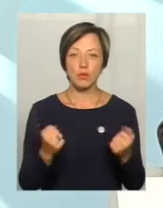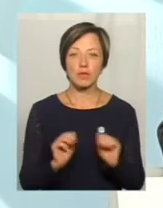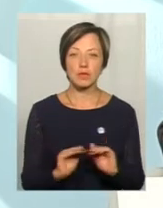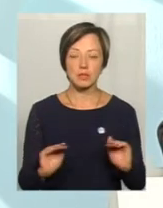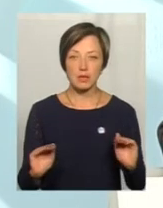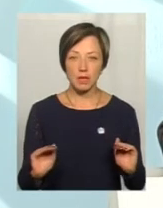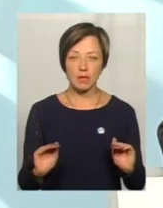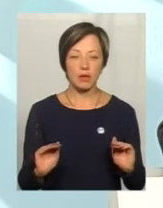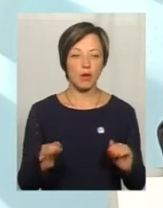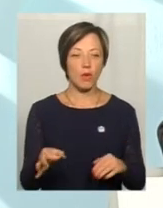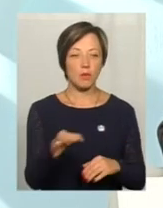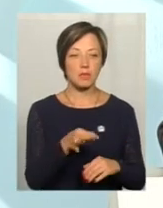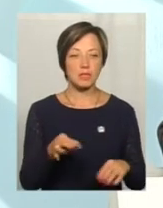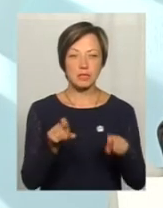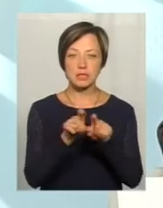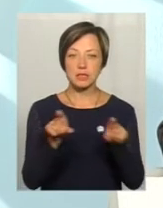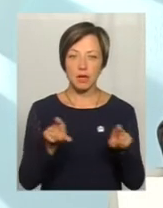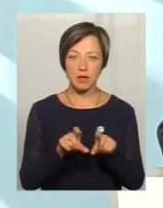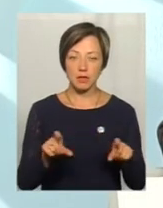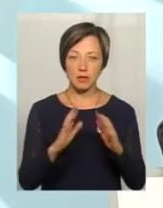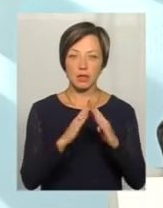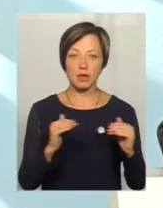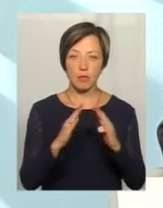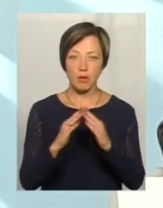в обласних закладах, таборах,